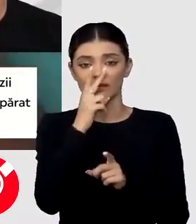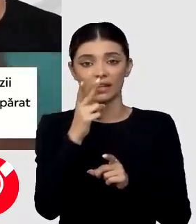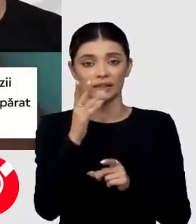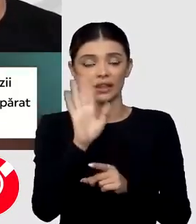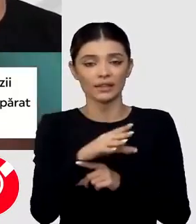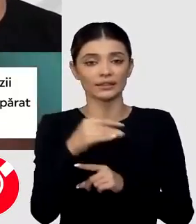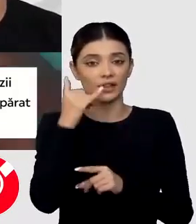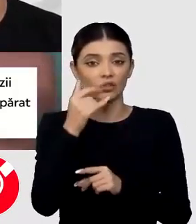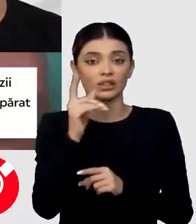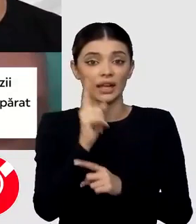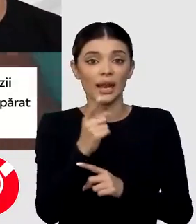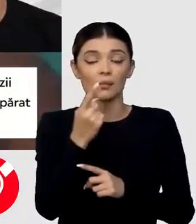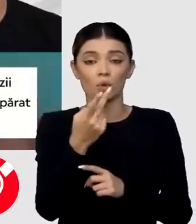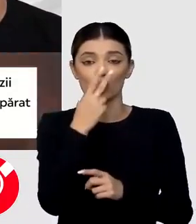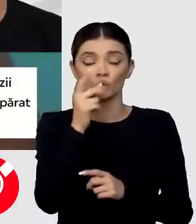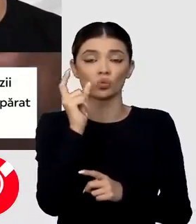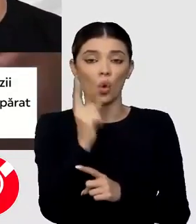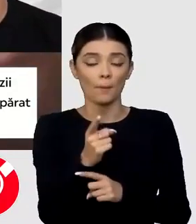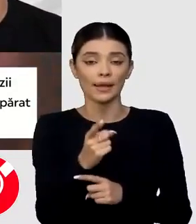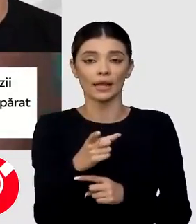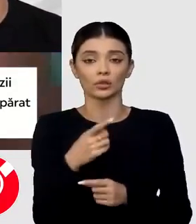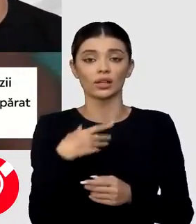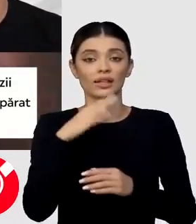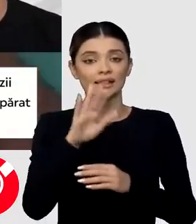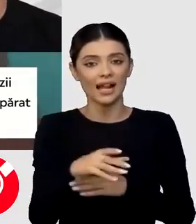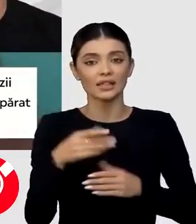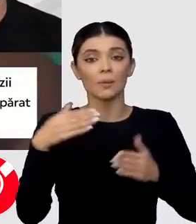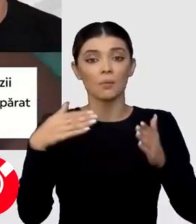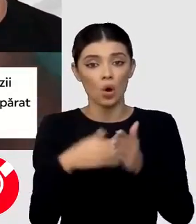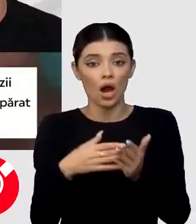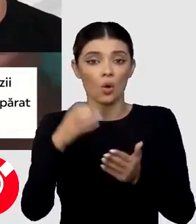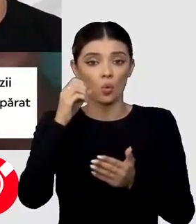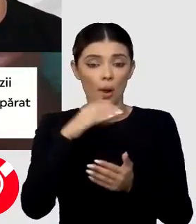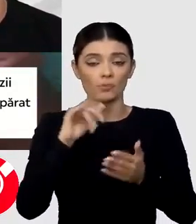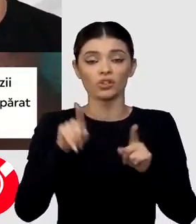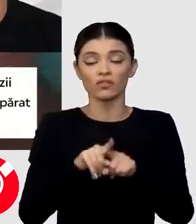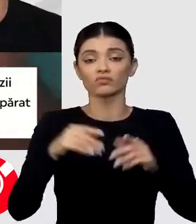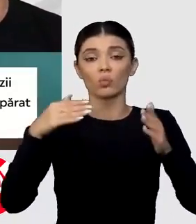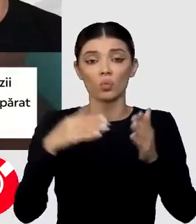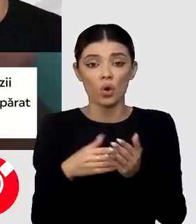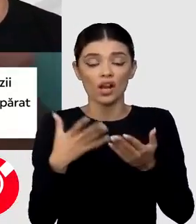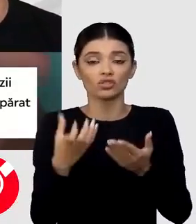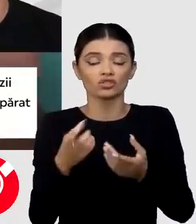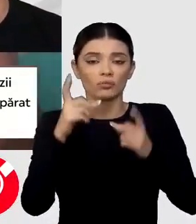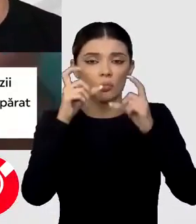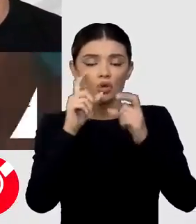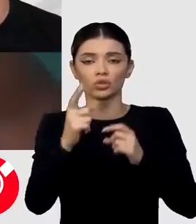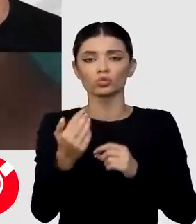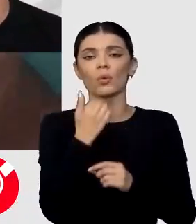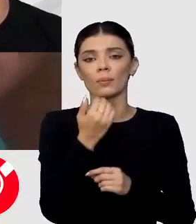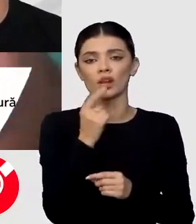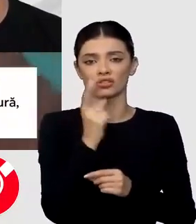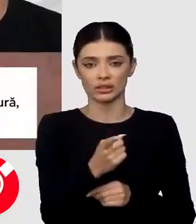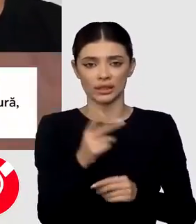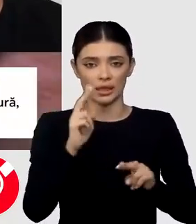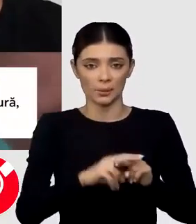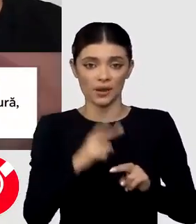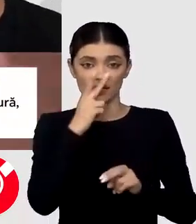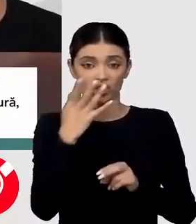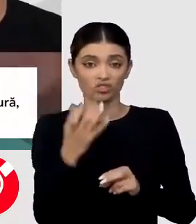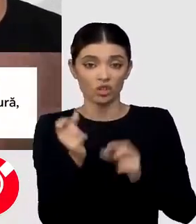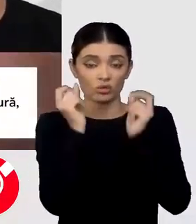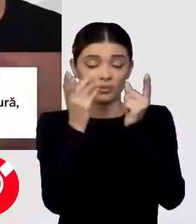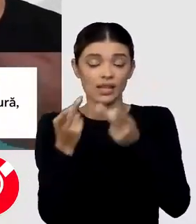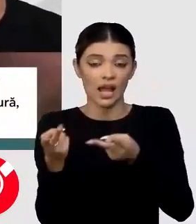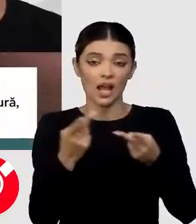Google, prevede că aplicațiile trebuie să aibă un sistem care să permită atât blocarea unor utilizatori cât și anumitor tipuri de conținut. Acum să